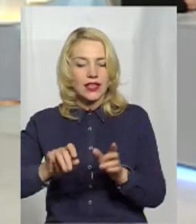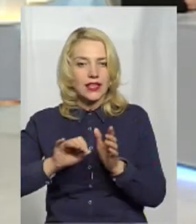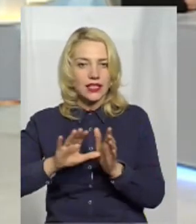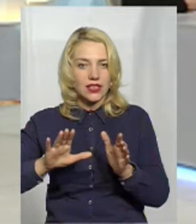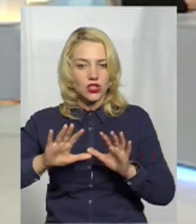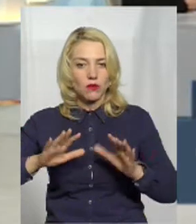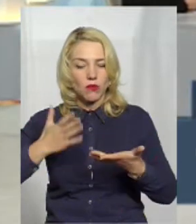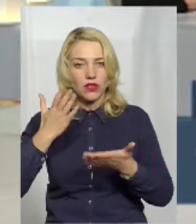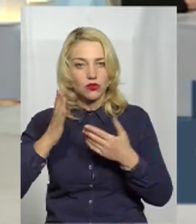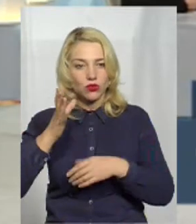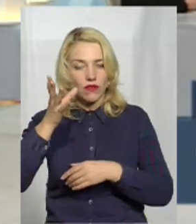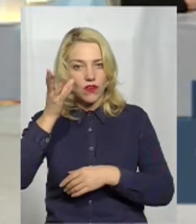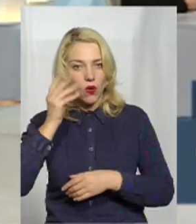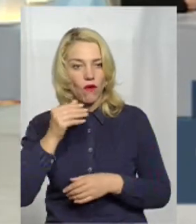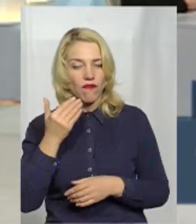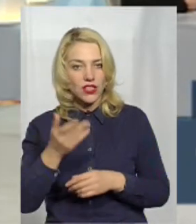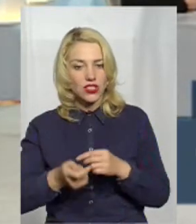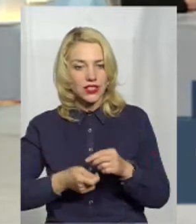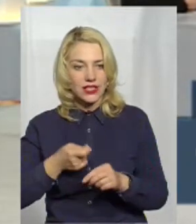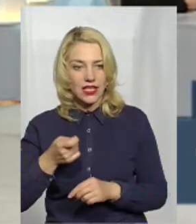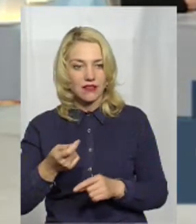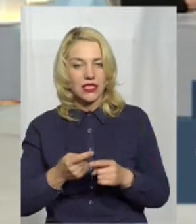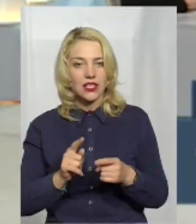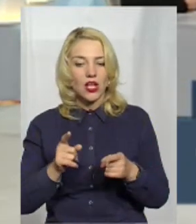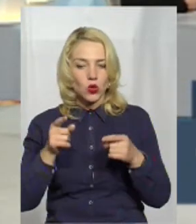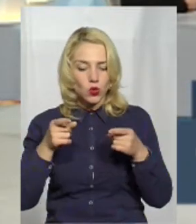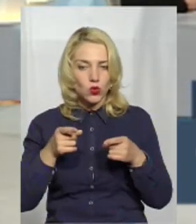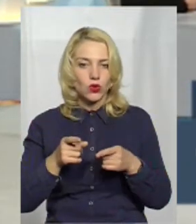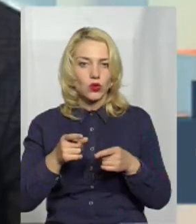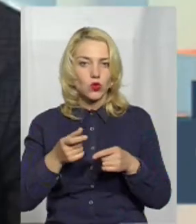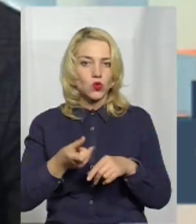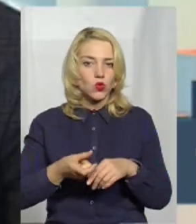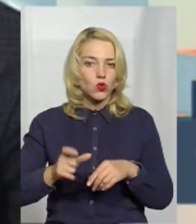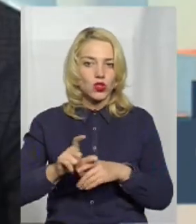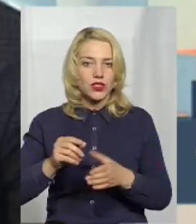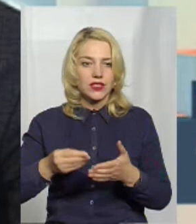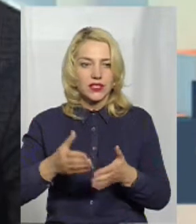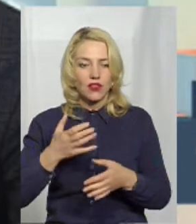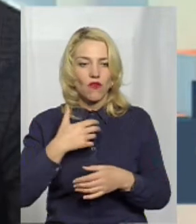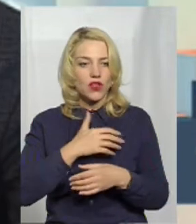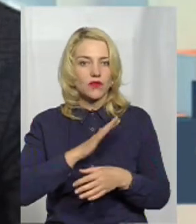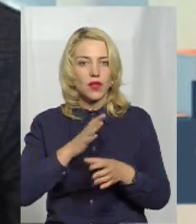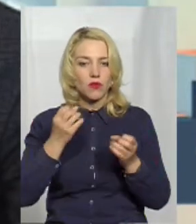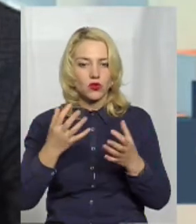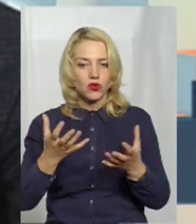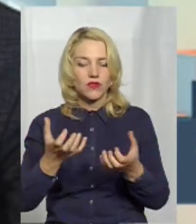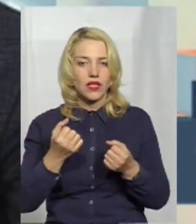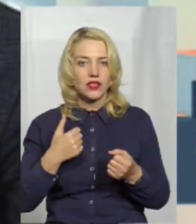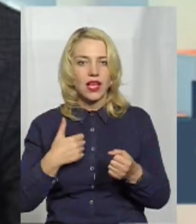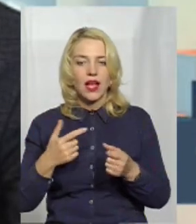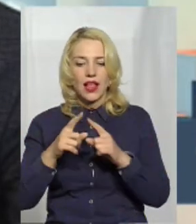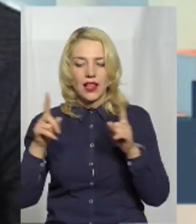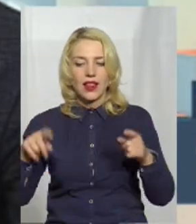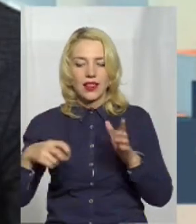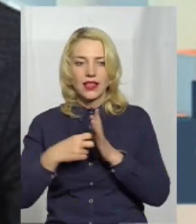якщо він буде врахований при вашій заявці, це, ну, дуже цінно, насправді. Але дуже важливо не просто взяти лист підтримки, що мене підтримує якась